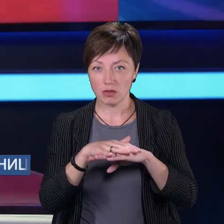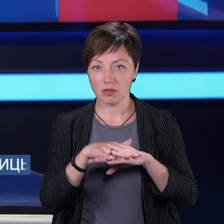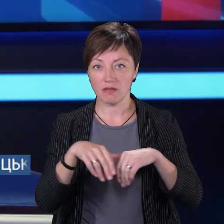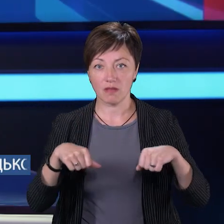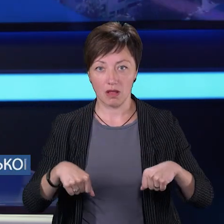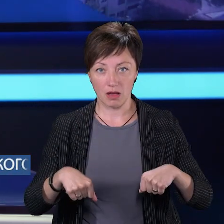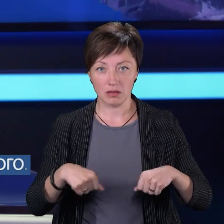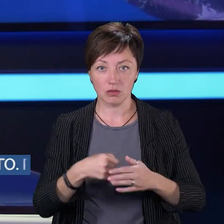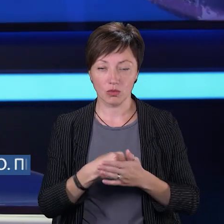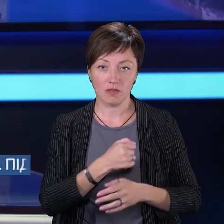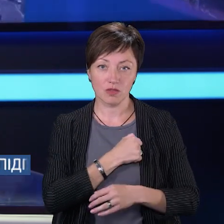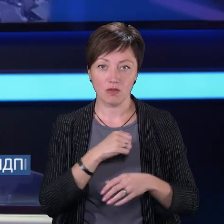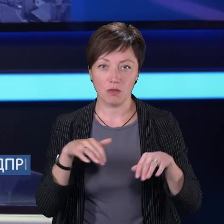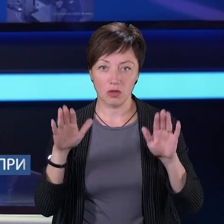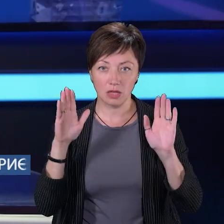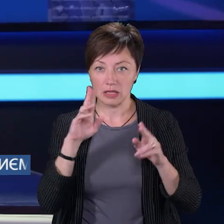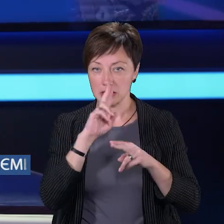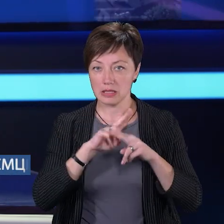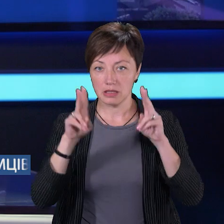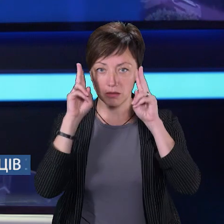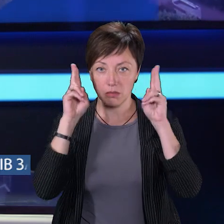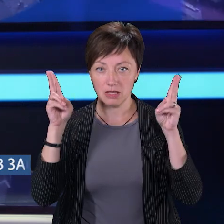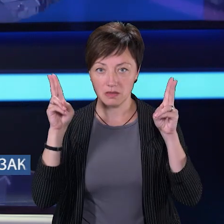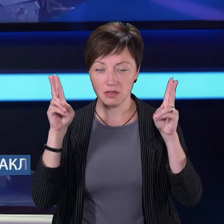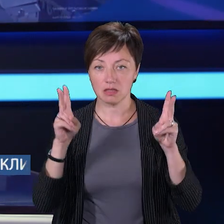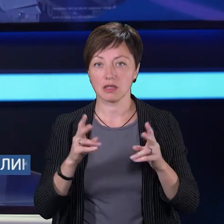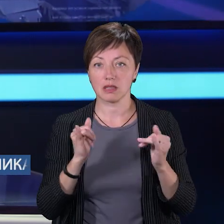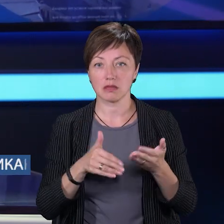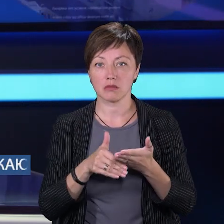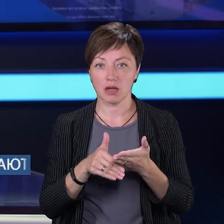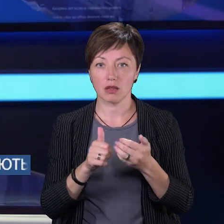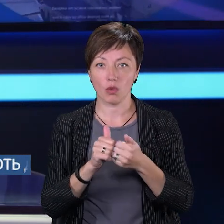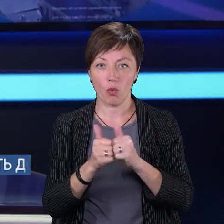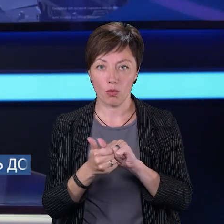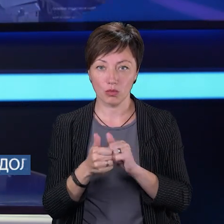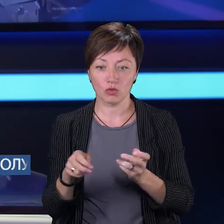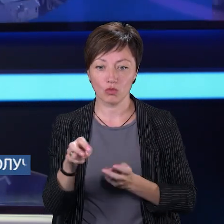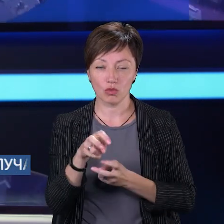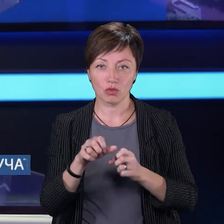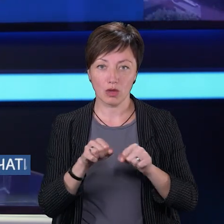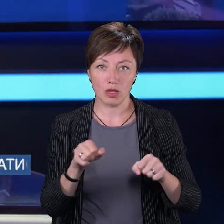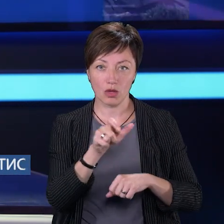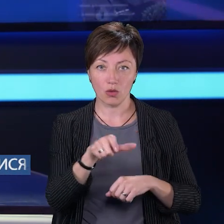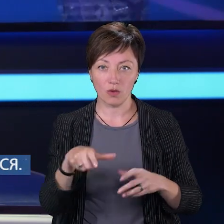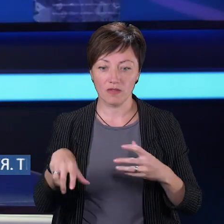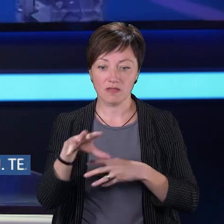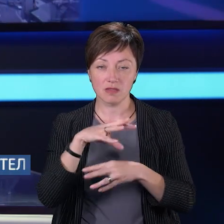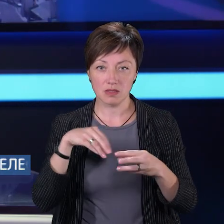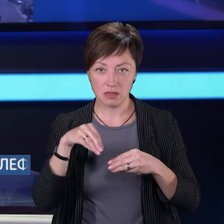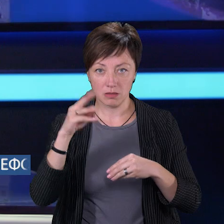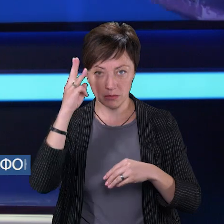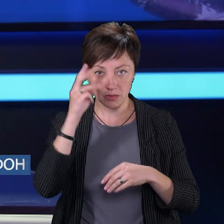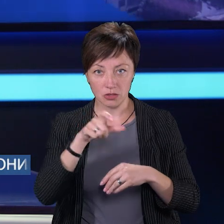влади до військовополонених та зниклих безвісти та сприяти обміну і пошуку героїв. Усіх небайдужих